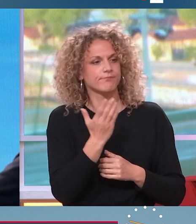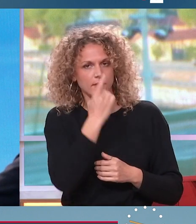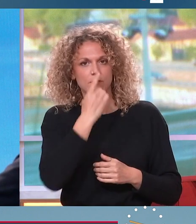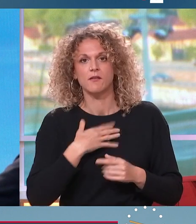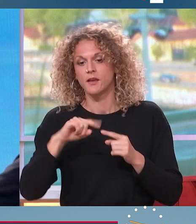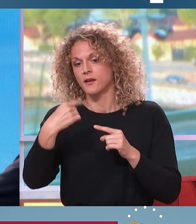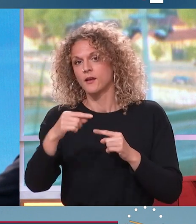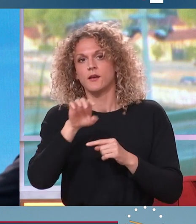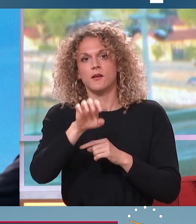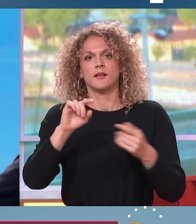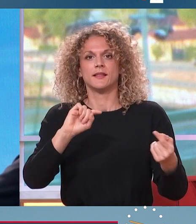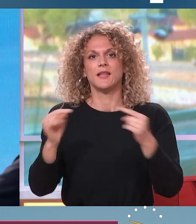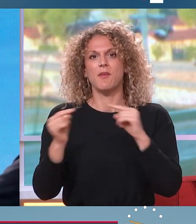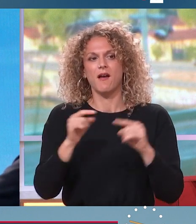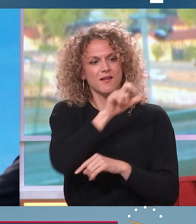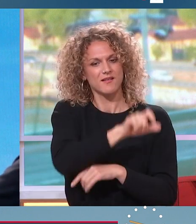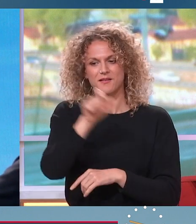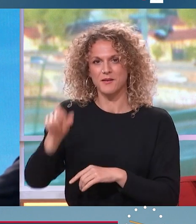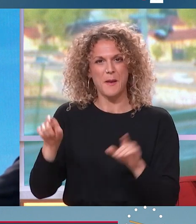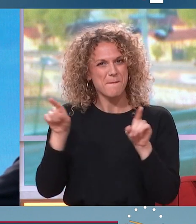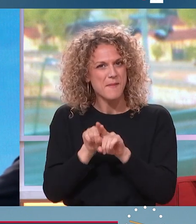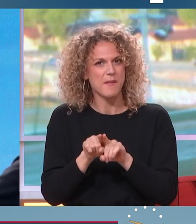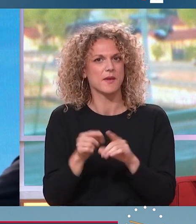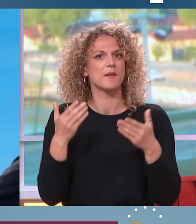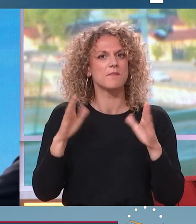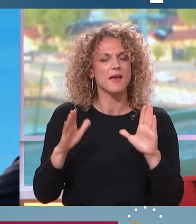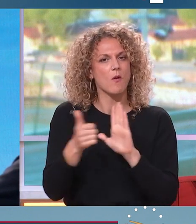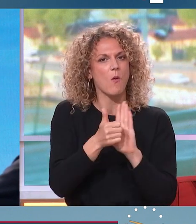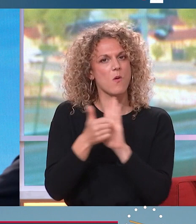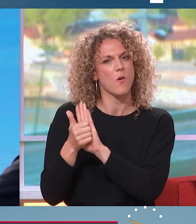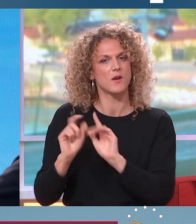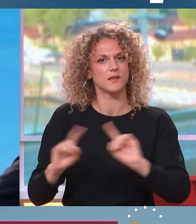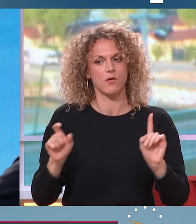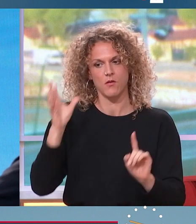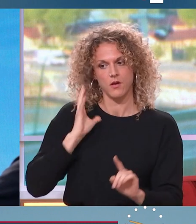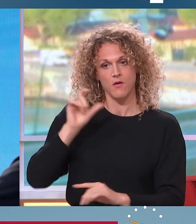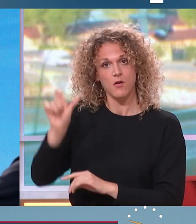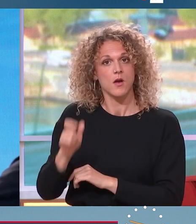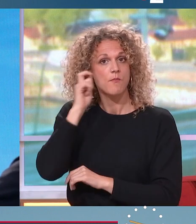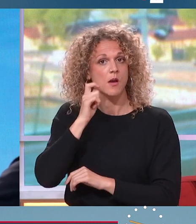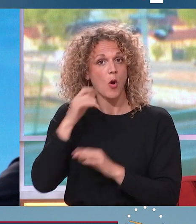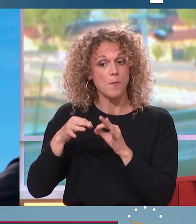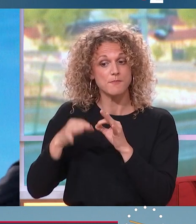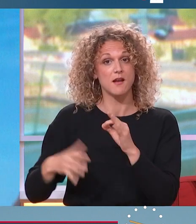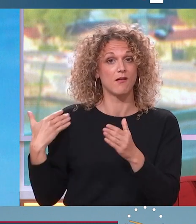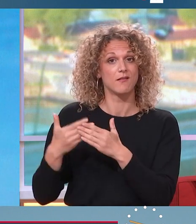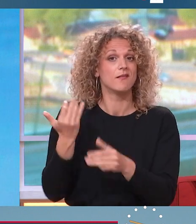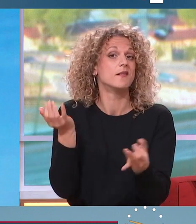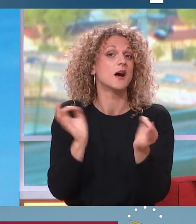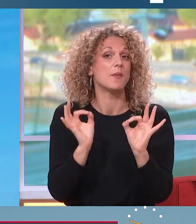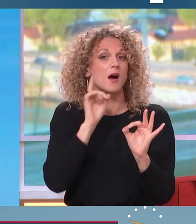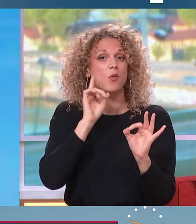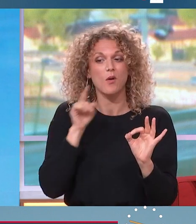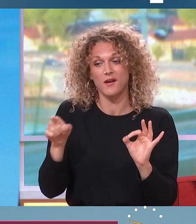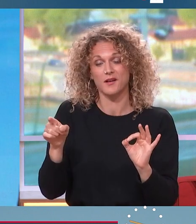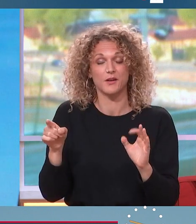seront les mêmes personnes, mais ce ne va pas être les mêmes personnages. M. Macron, qui n'avait pas de bilan à l'époque, faussement, parce qu'en fait, il sortait